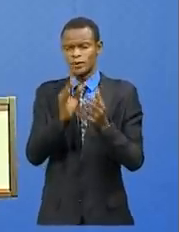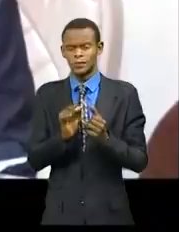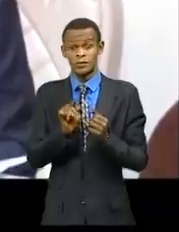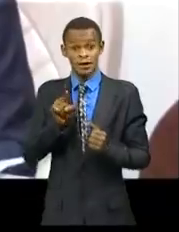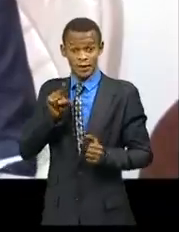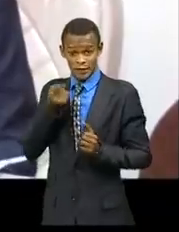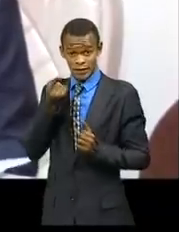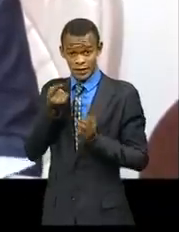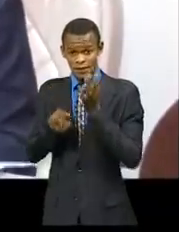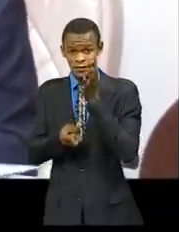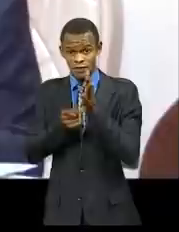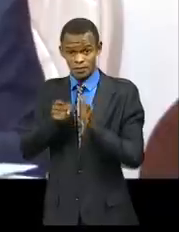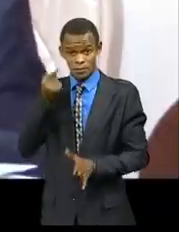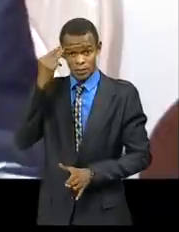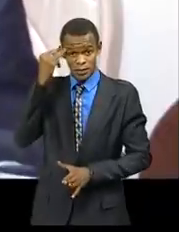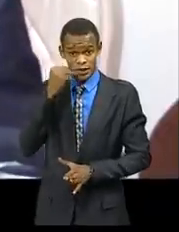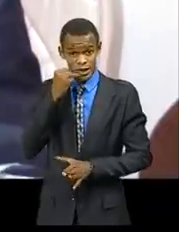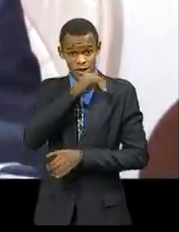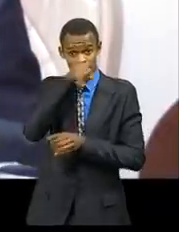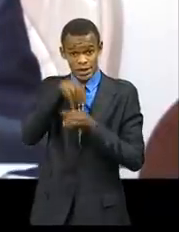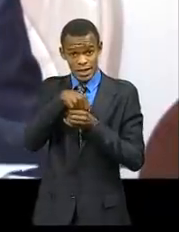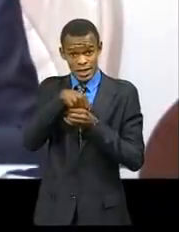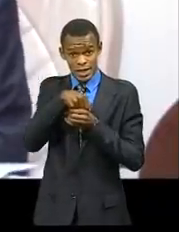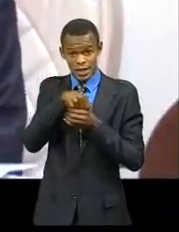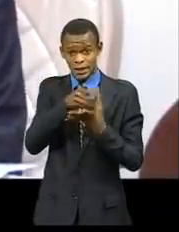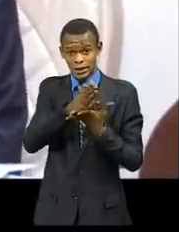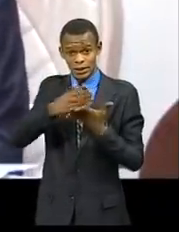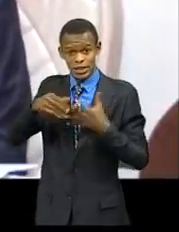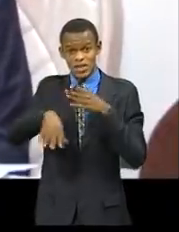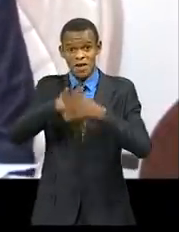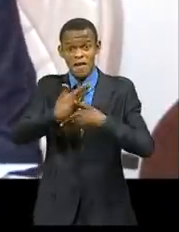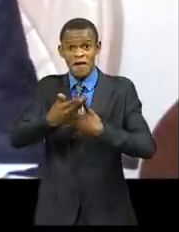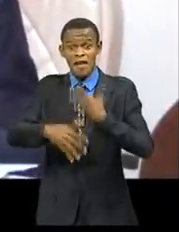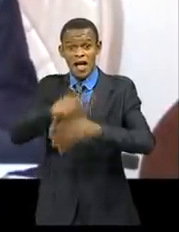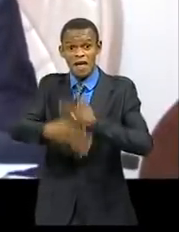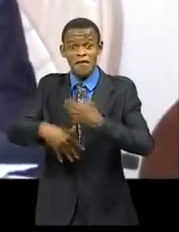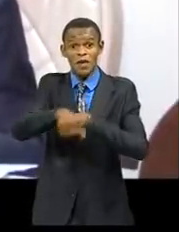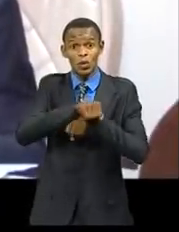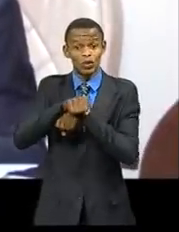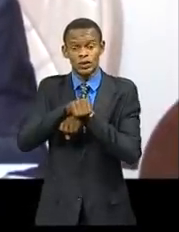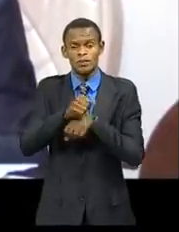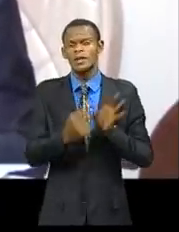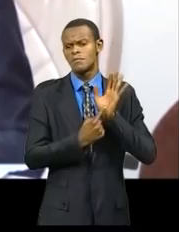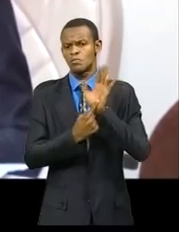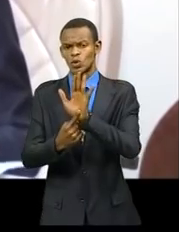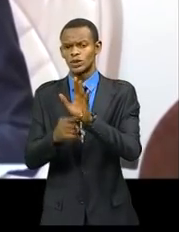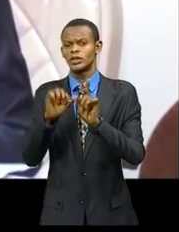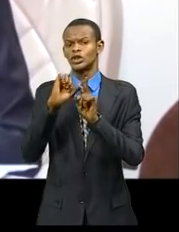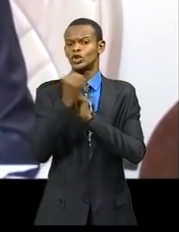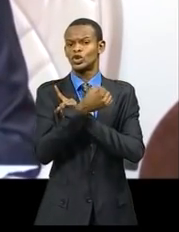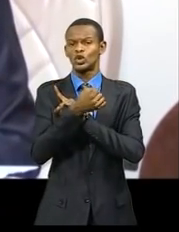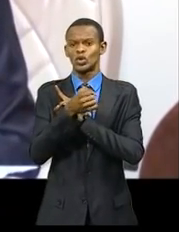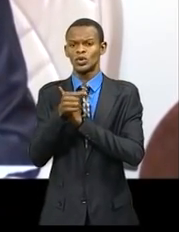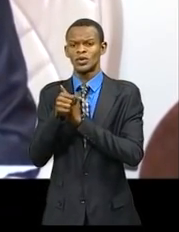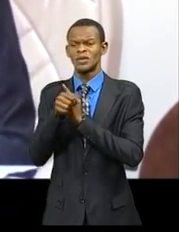'Intérieur, décentralisation et affaires coutumières, a présenté une situation qui demeure généralement calme à travers